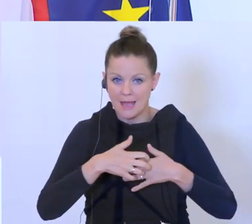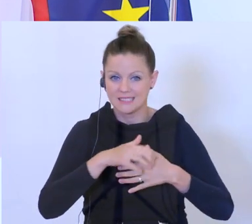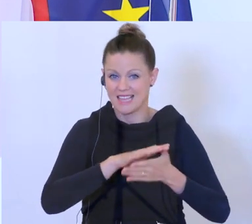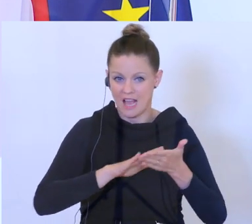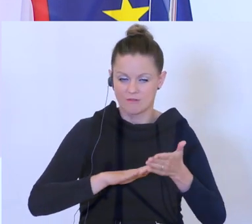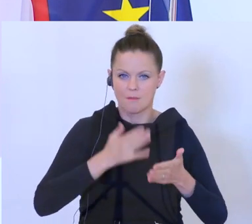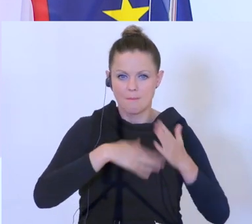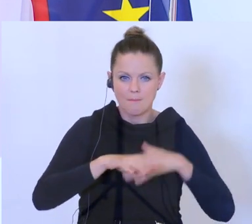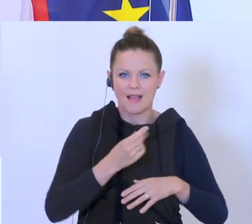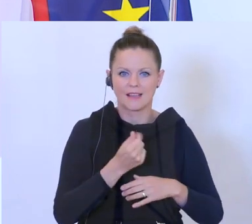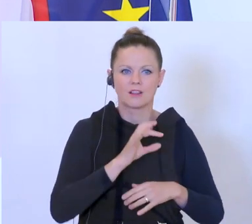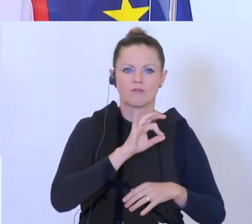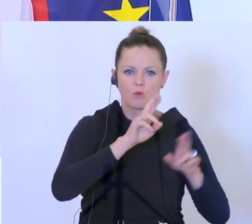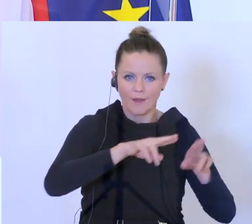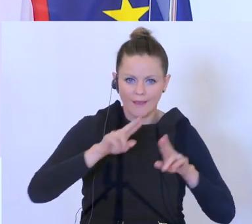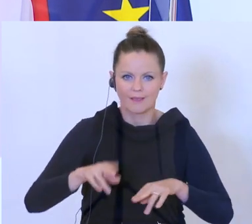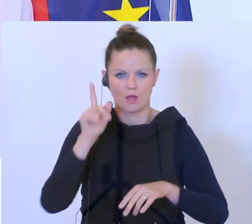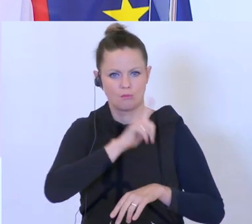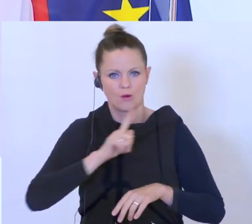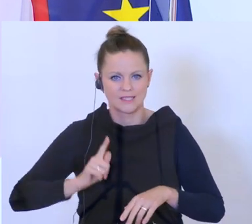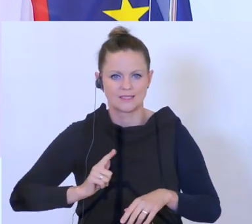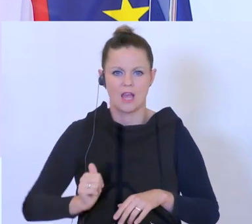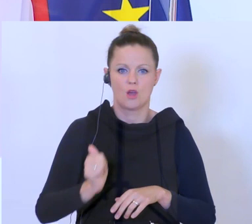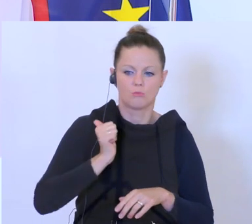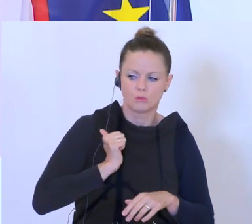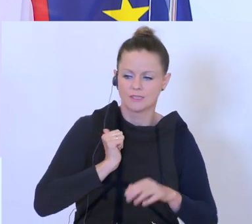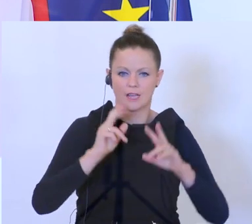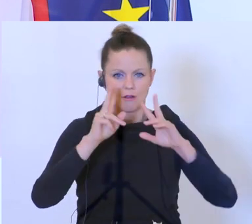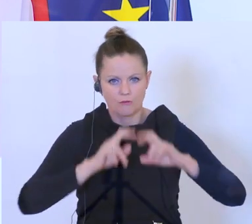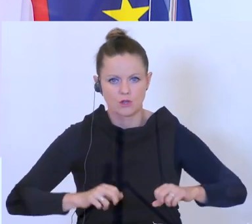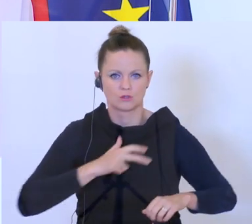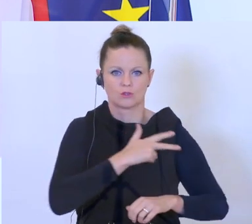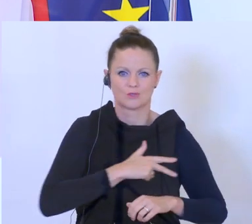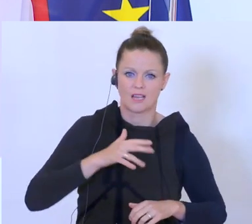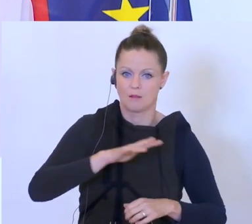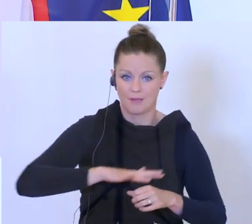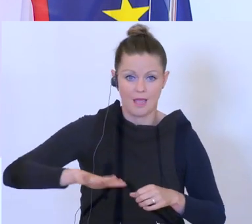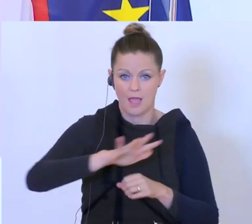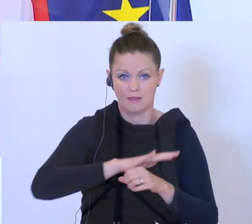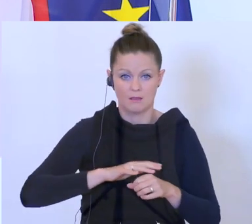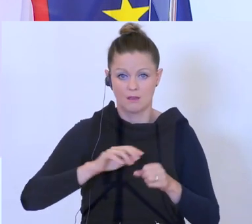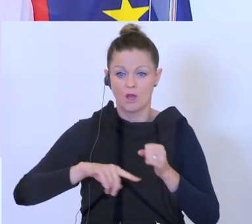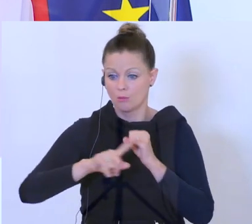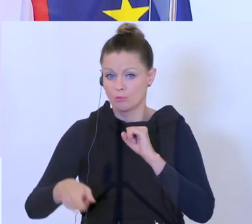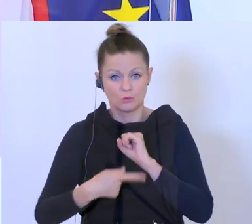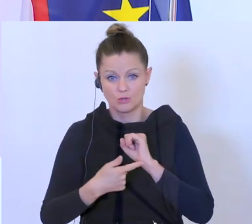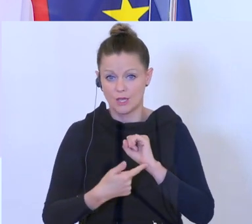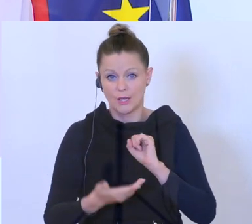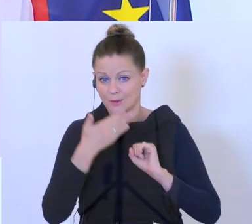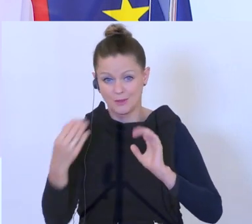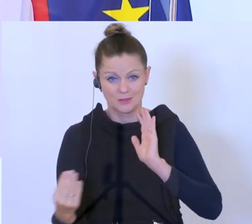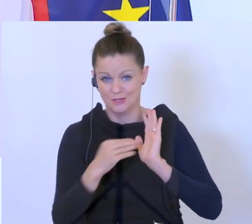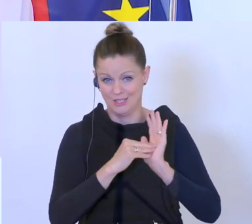Richter, mehr Geld für die Polizei, für das Bundesheer, für Forschung, für den Sozialbereich, dass das auch nicht im Budget abgebildet worden wäre.